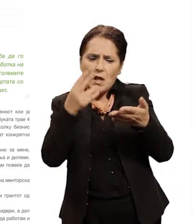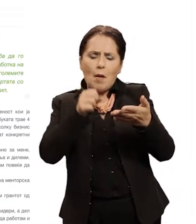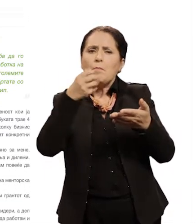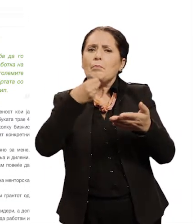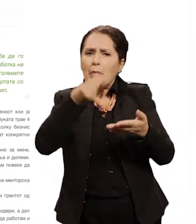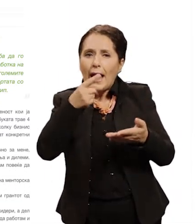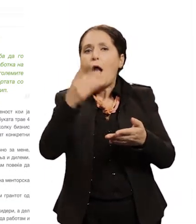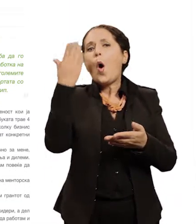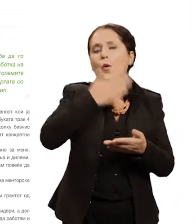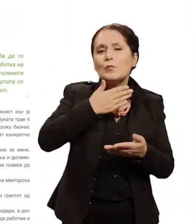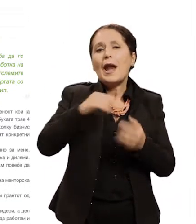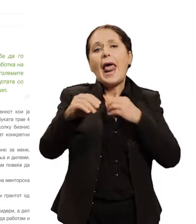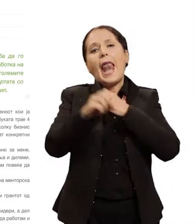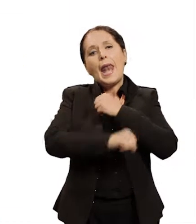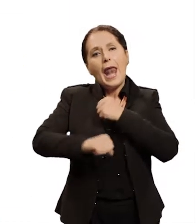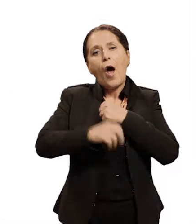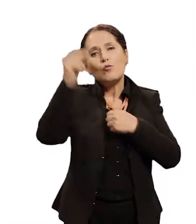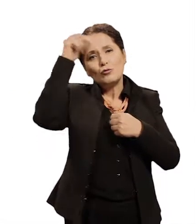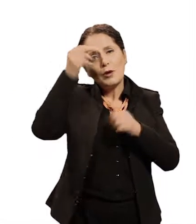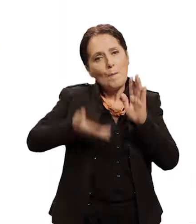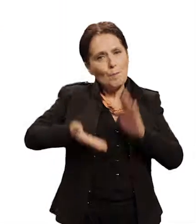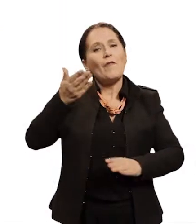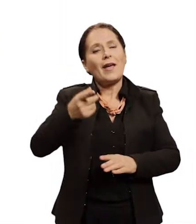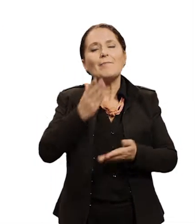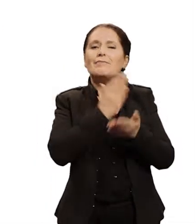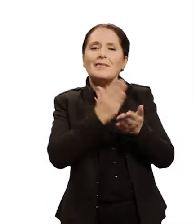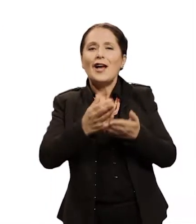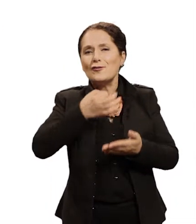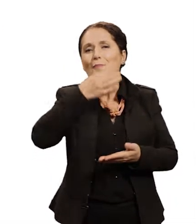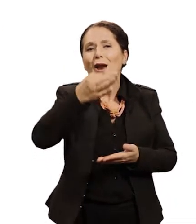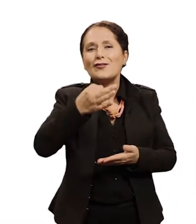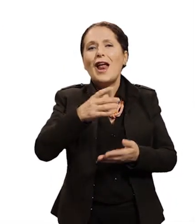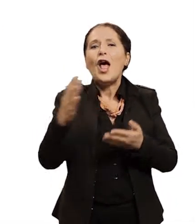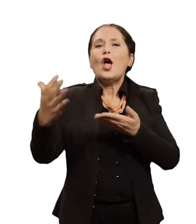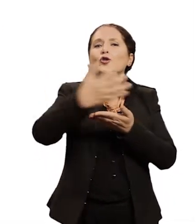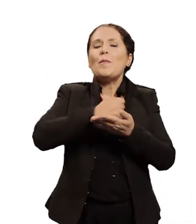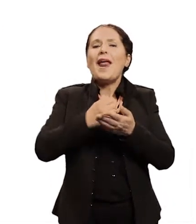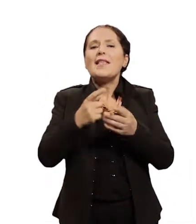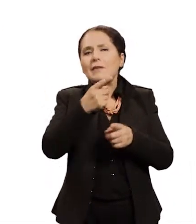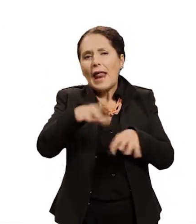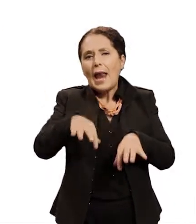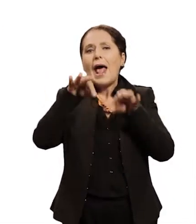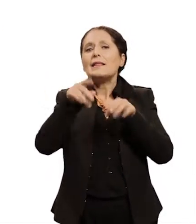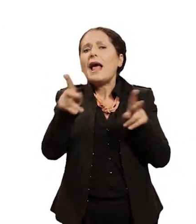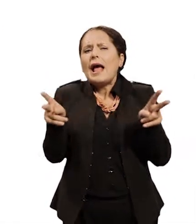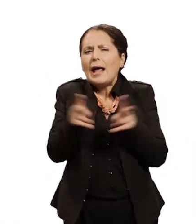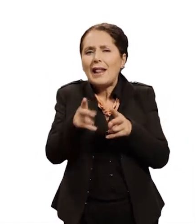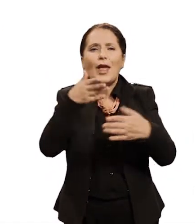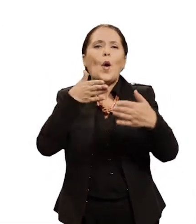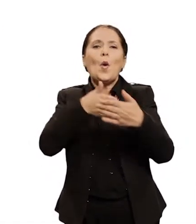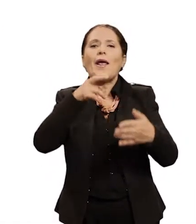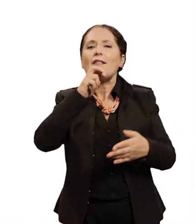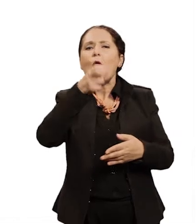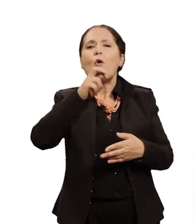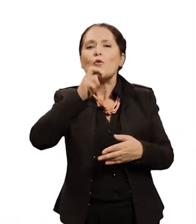интересираат и пресметајте го износот. За програмата «Кратко инфо» прочитете повеќе детали за условите и бенефитите од